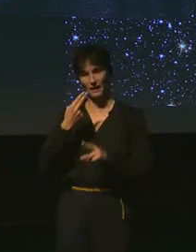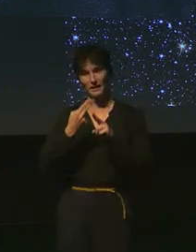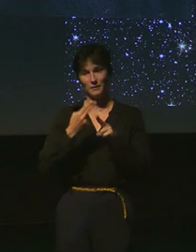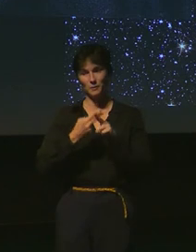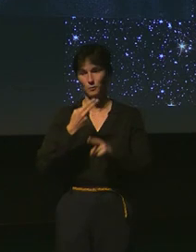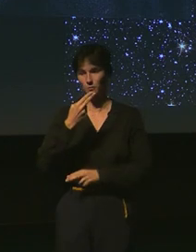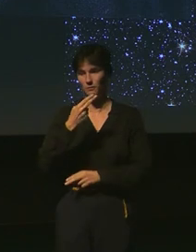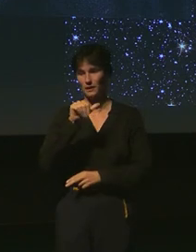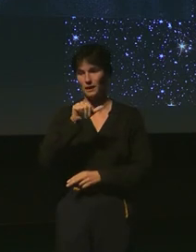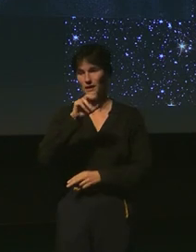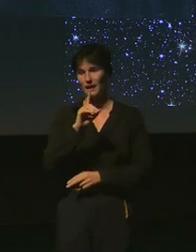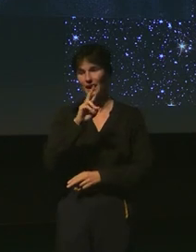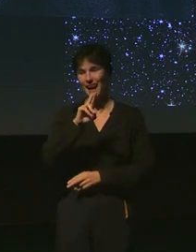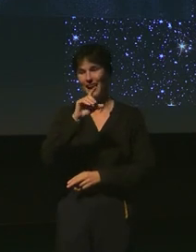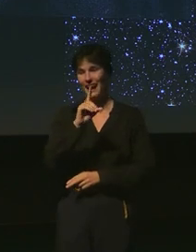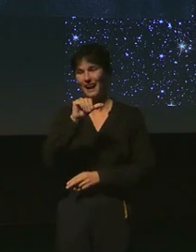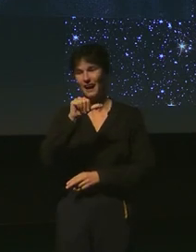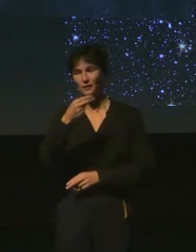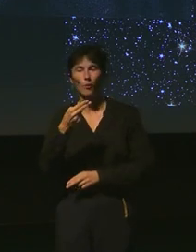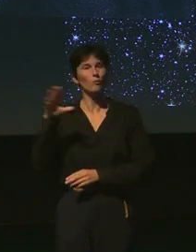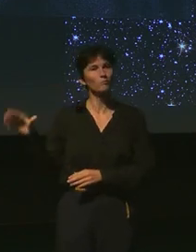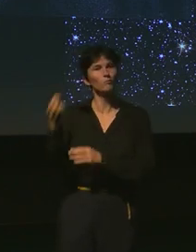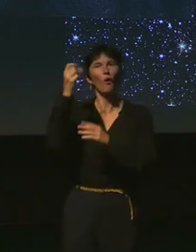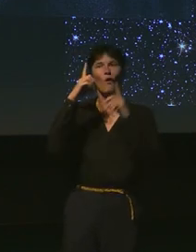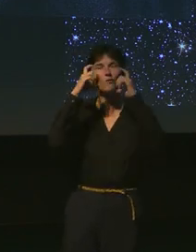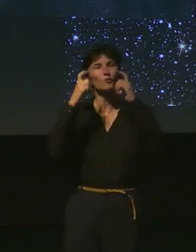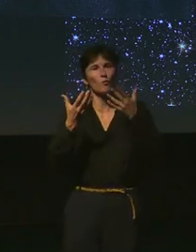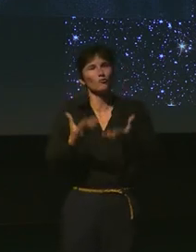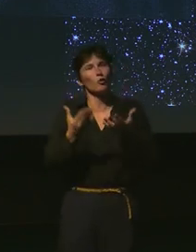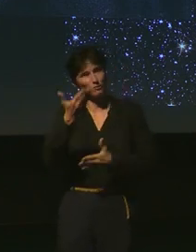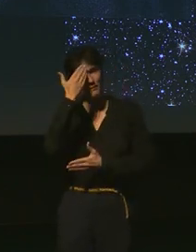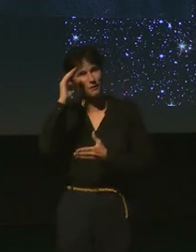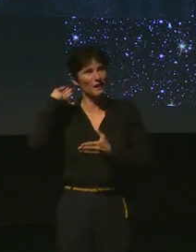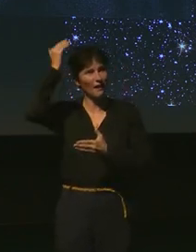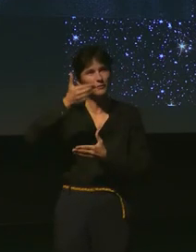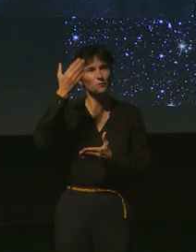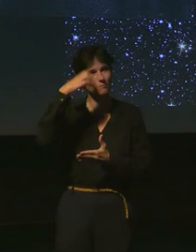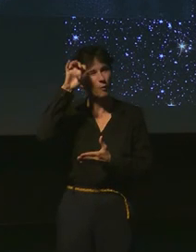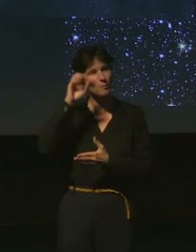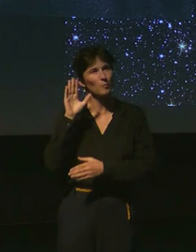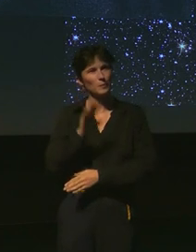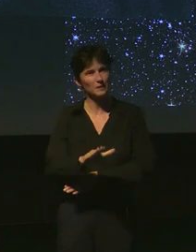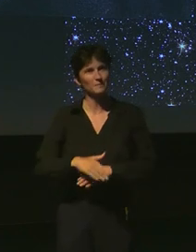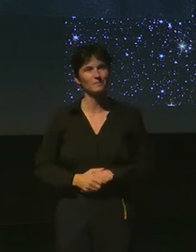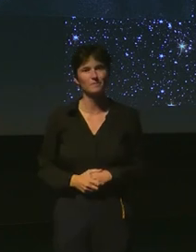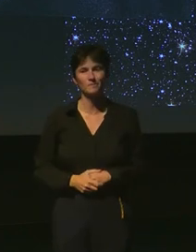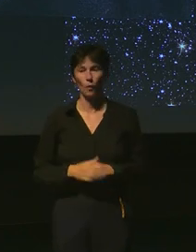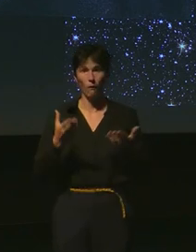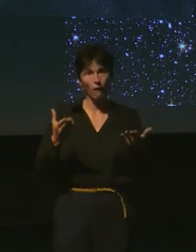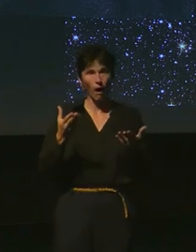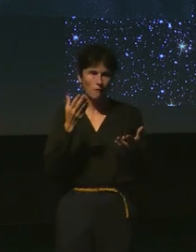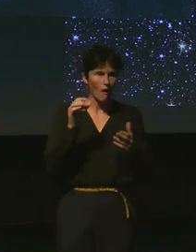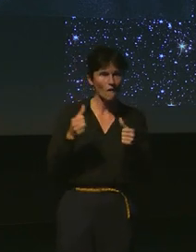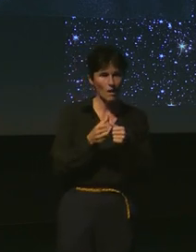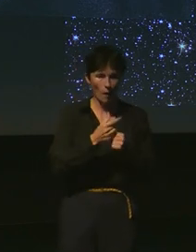Arnaud j'ai bien sûr emprunté l'image de Thomas Pesquet un héros de l'Opéenne Saint-Sagence donc nos héros partent de